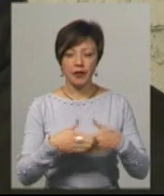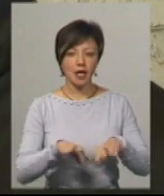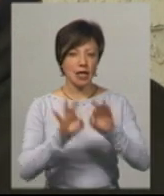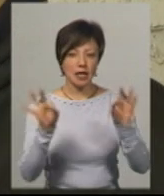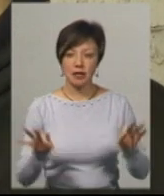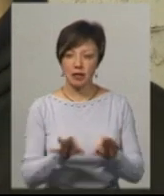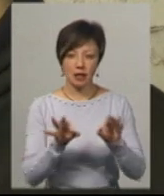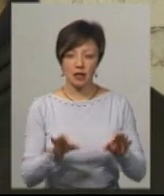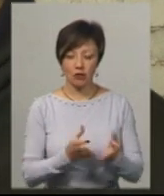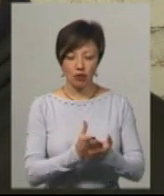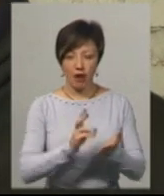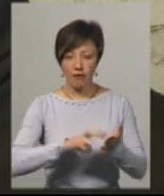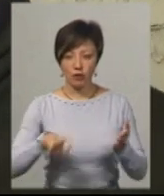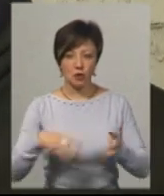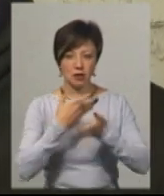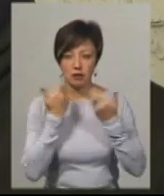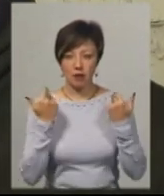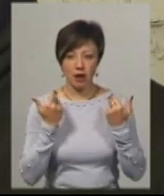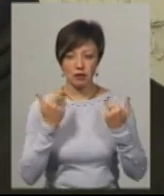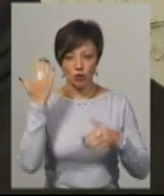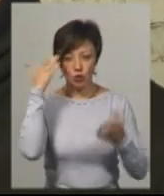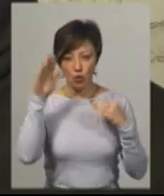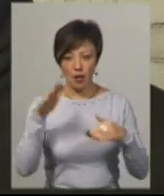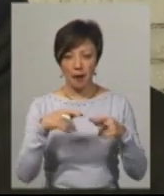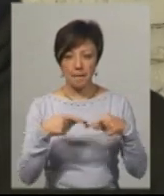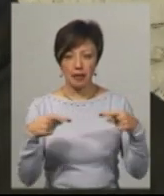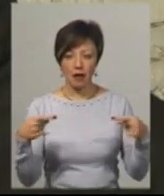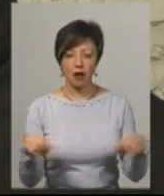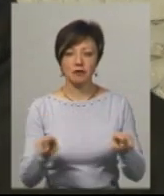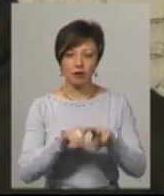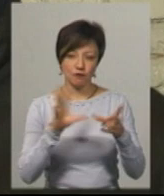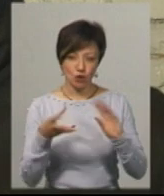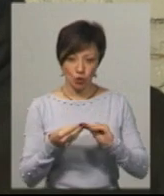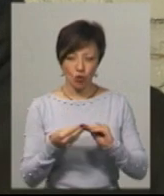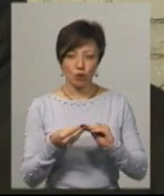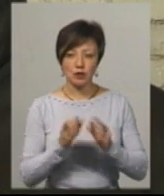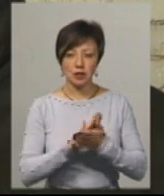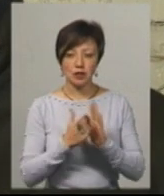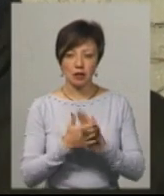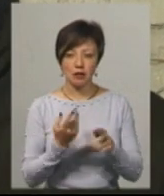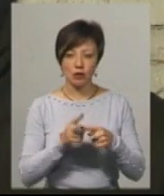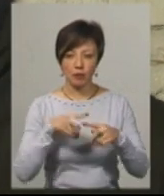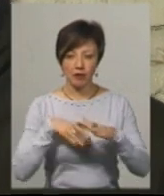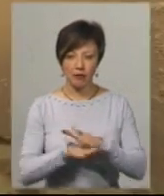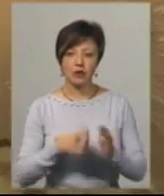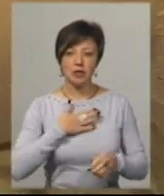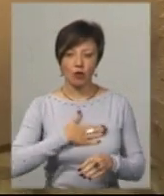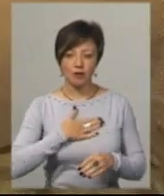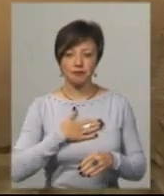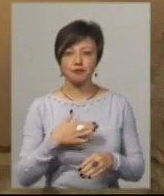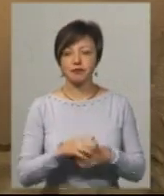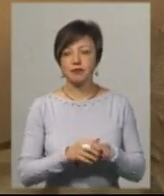ніде на шляхах евакуації немає сторонніх матеріалів, так що в цілому стан даного підвала є задовільним.